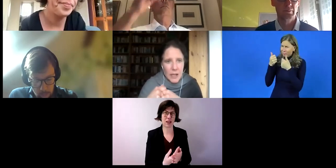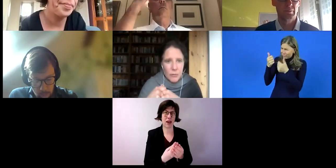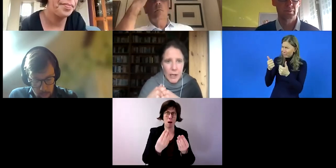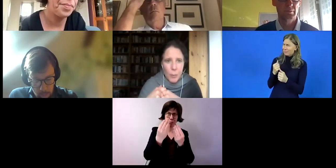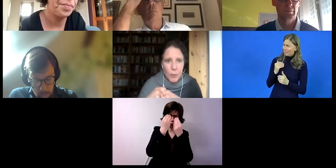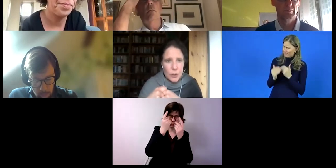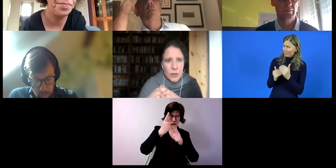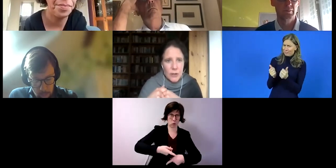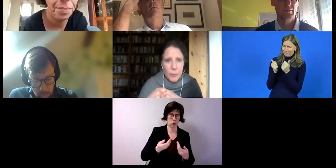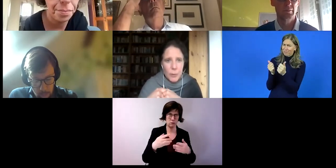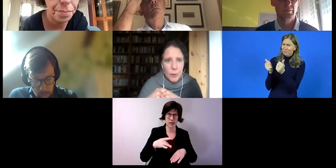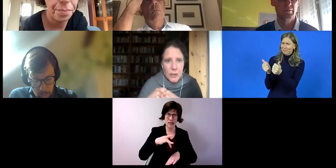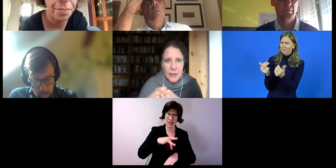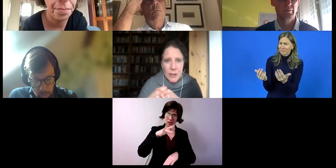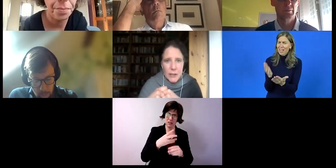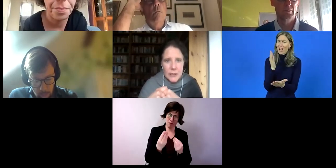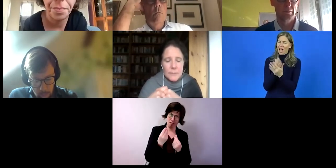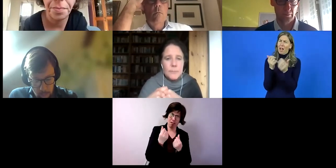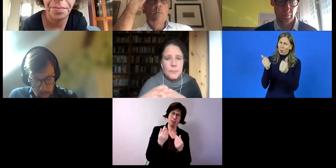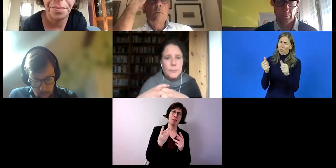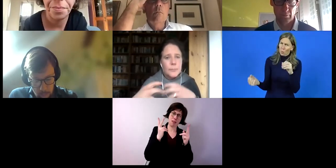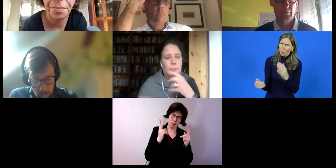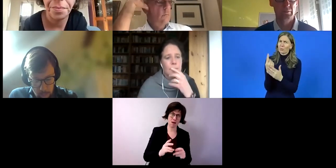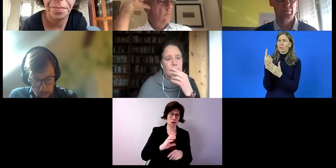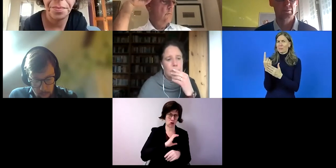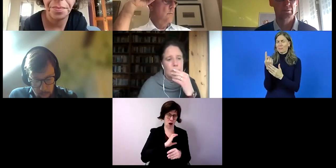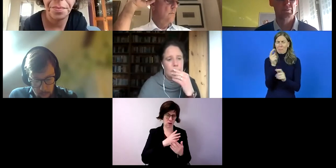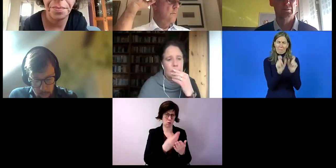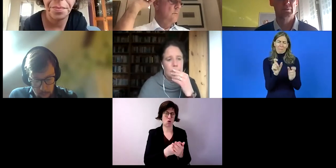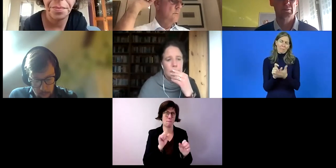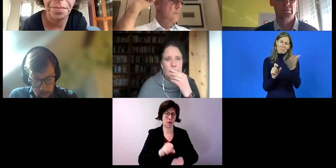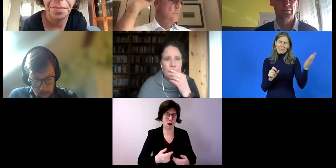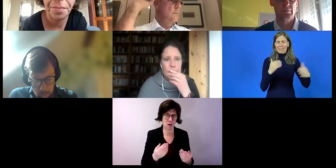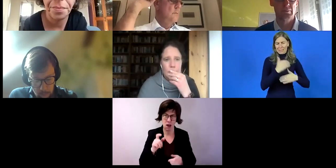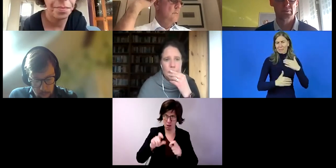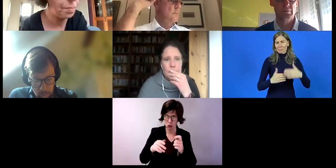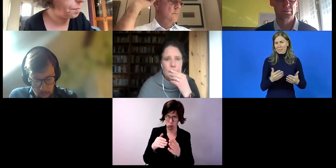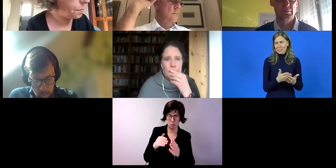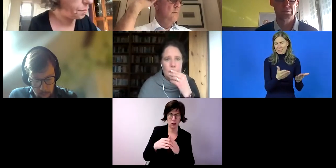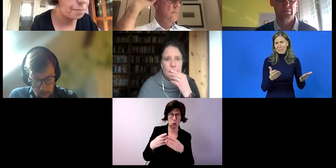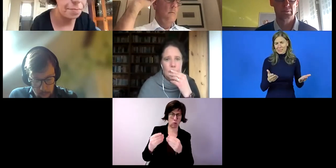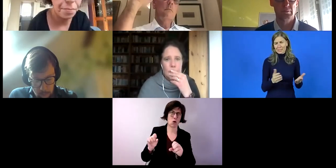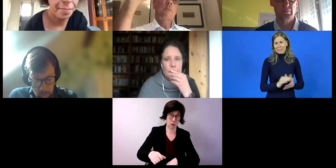werden und sensibilisiert werden, um solche Chancen überhaupt zu eröffnen für Menschen mit Behinderungen.